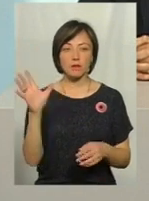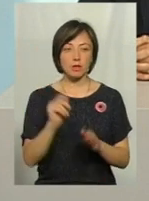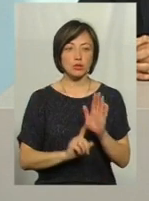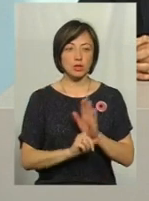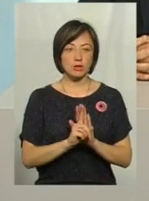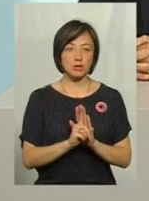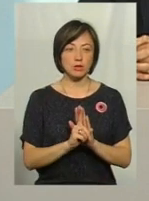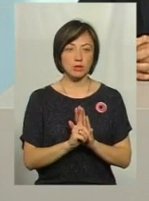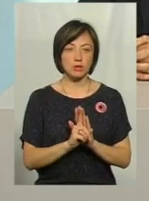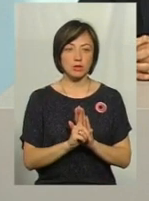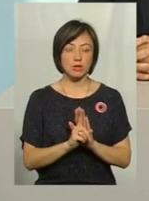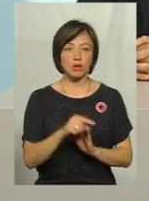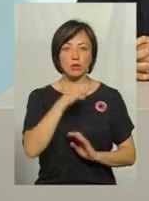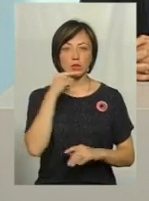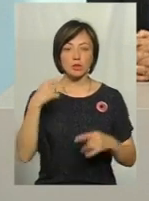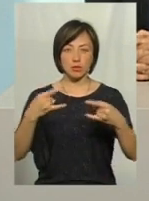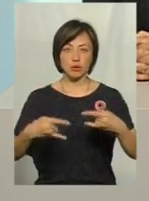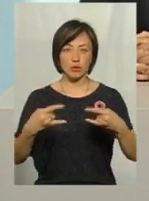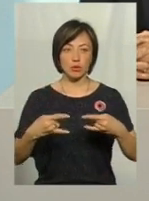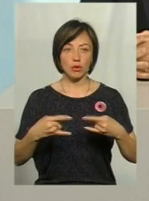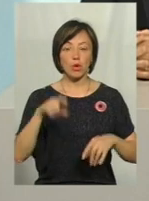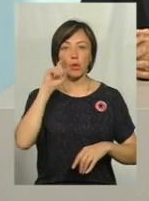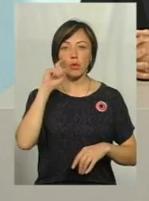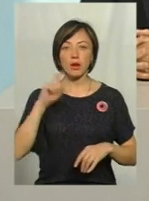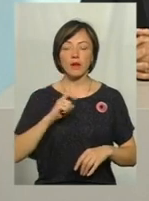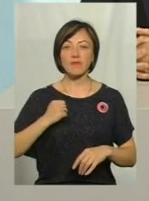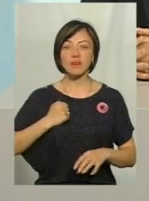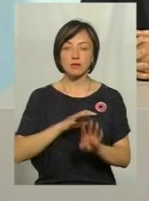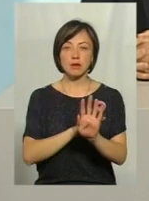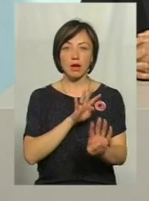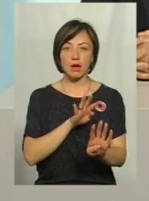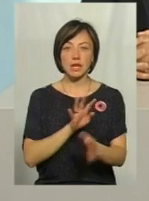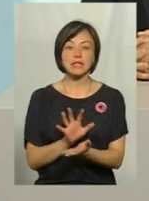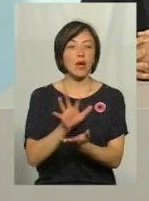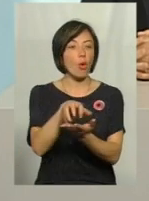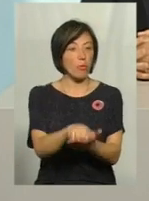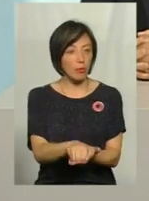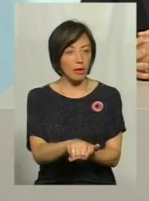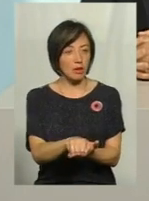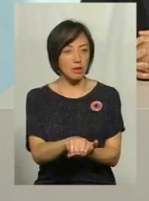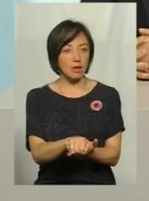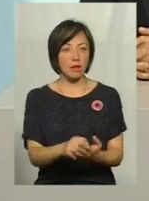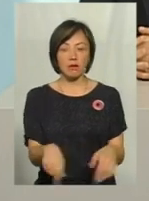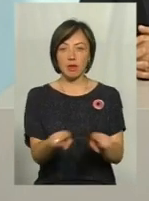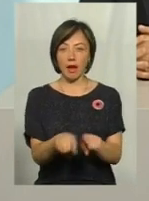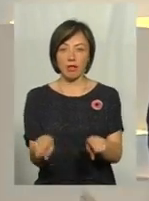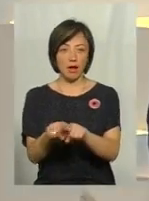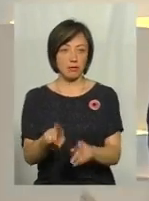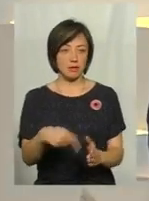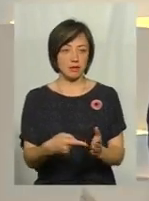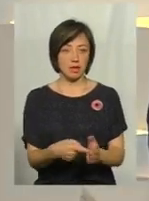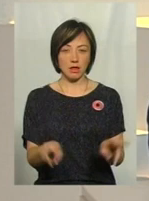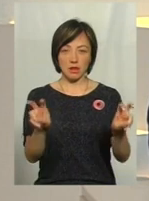почалося, на російському телебаченні, що українські війська захопили такі-то міста і